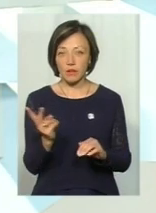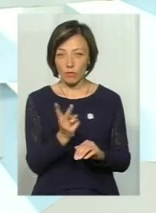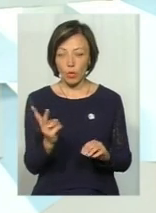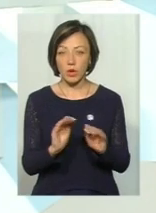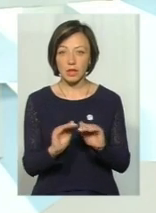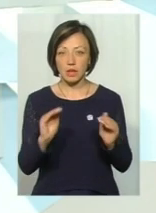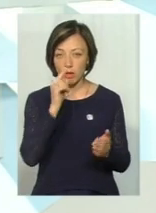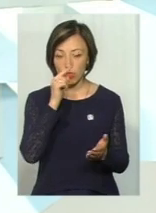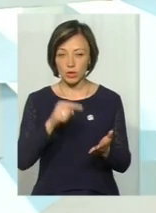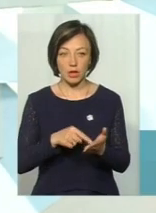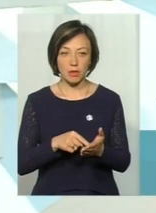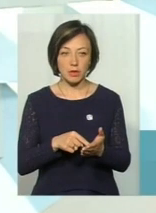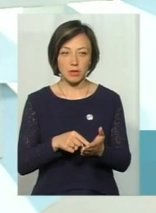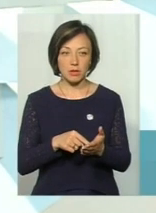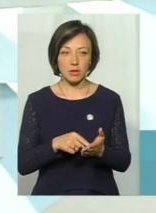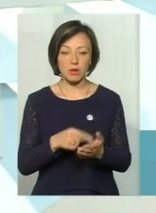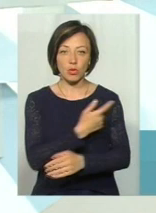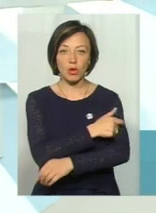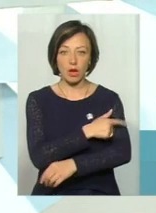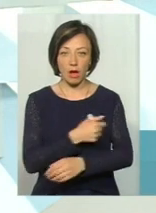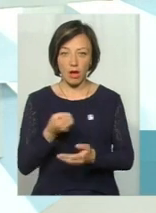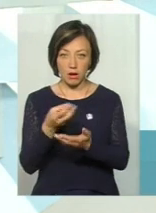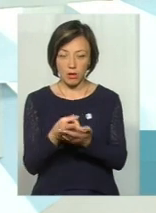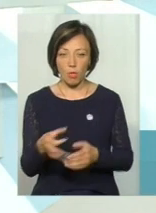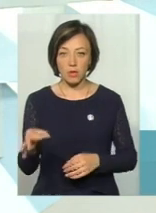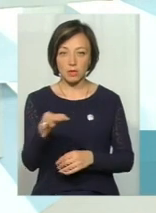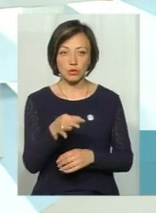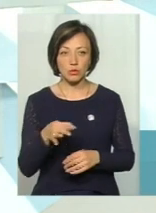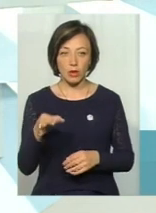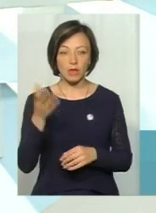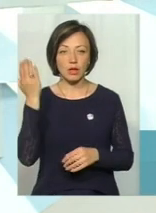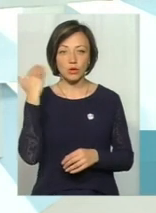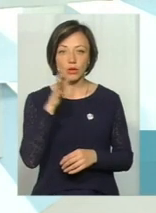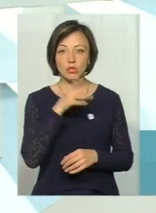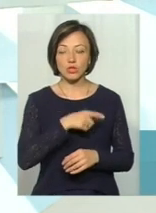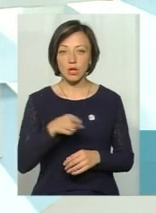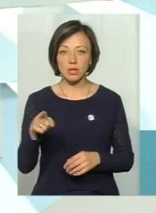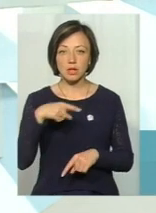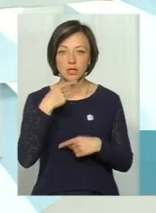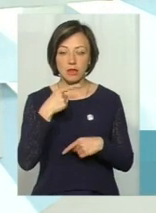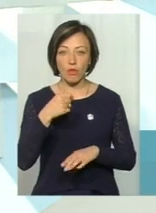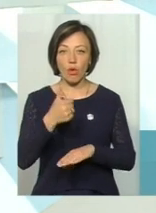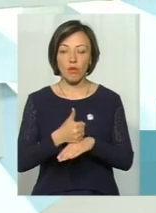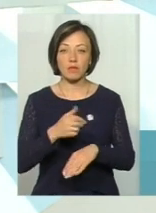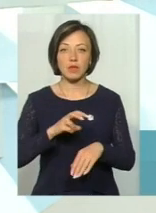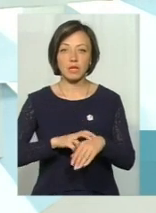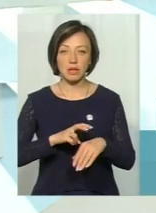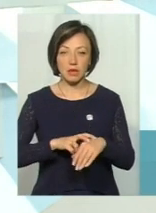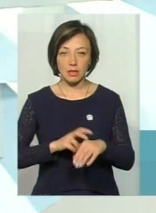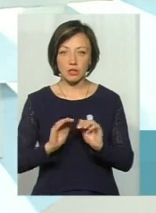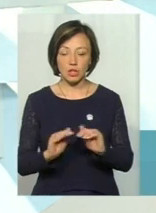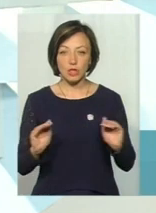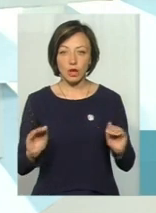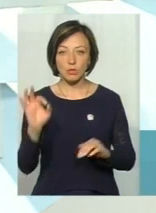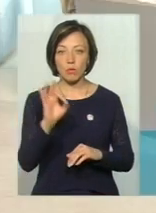до лікарні обласної, і як на той час сказав головний педіатр, про те,